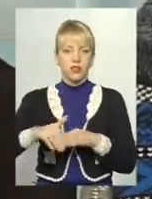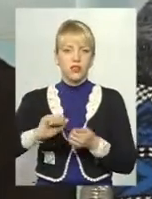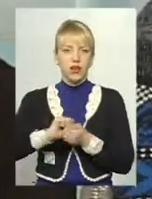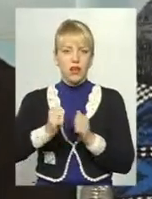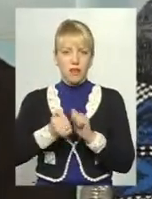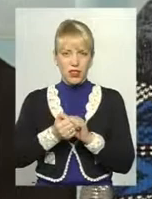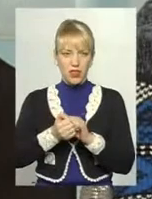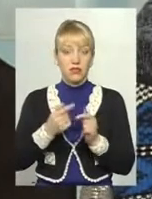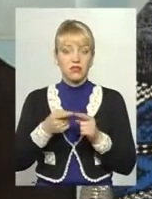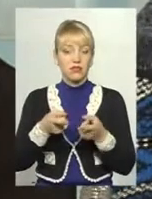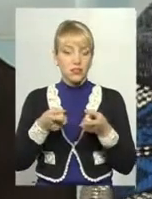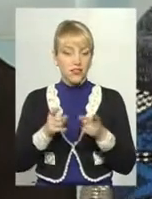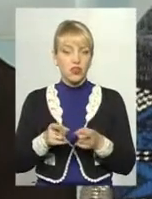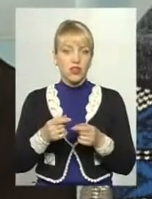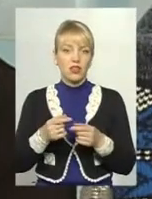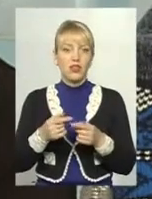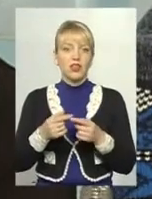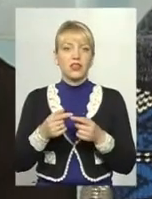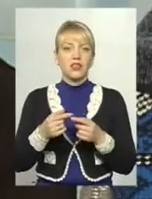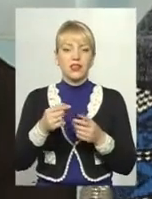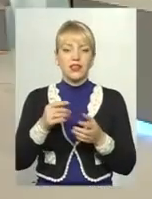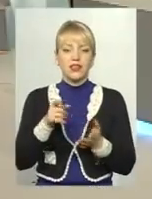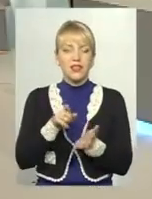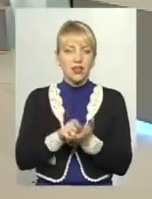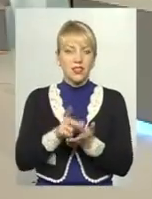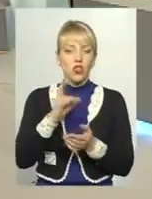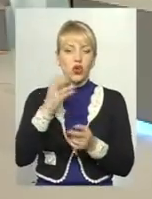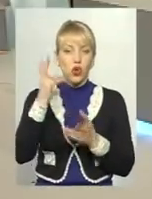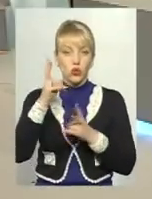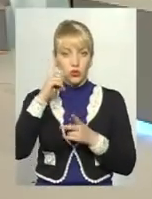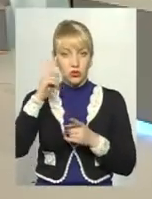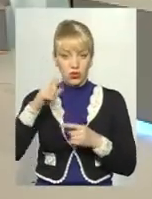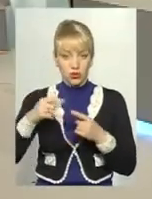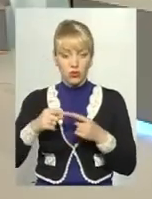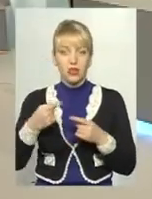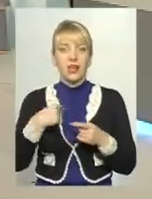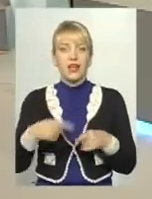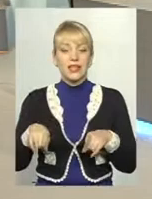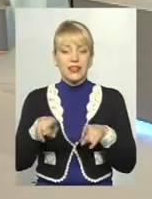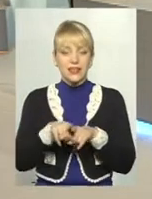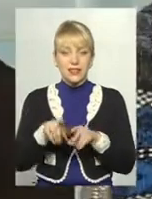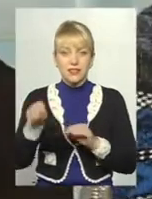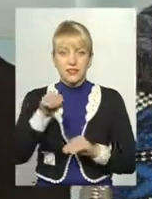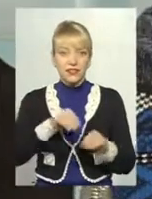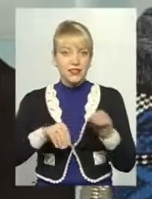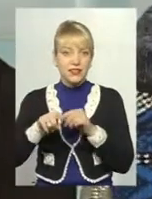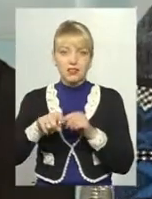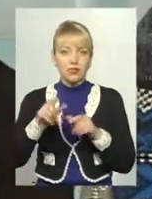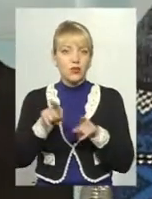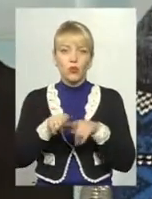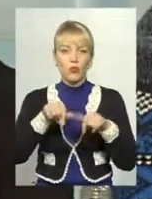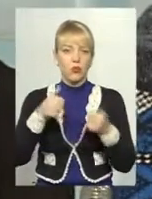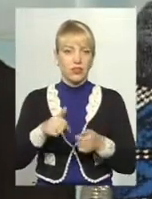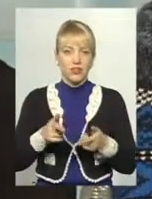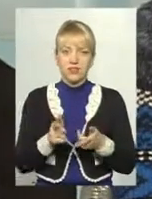танк, але, хто знає, він складений з різних моделей танків і такого монстрика в хорошому розумінні змішаного теж ніде немає.